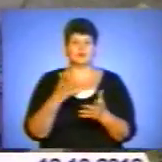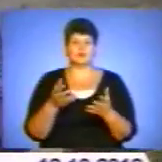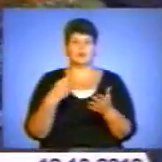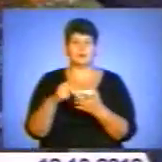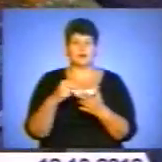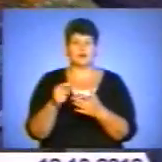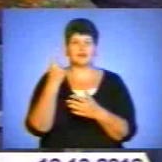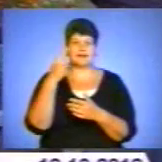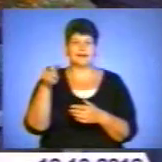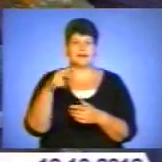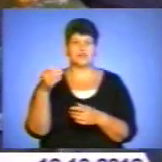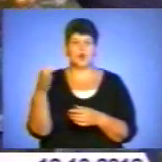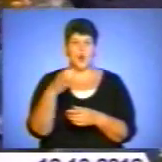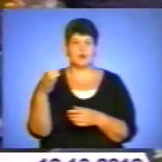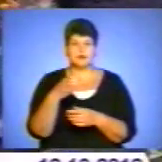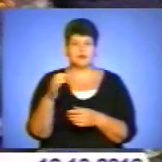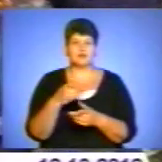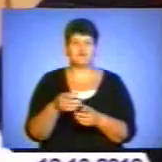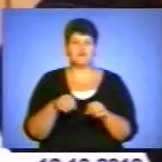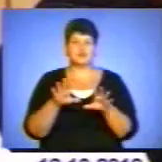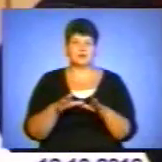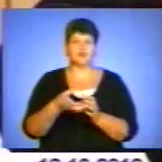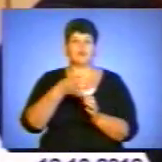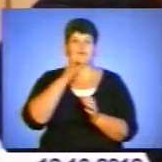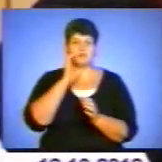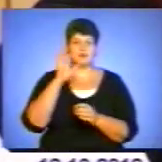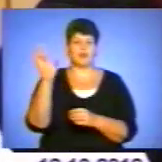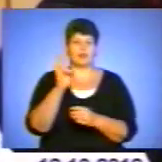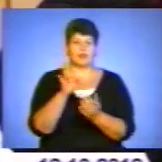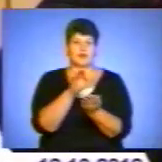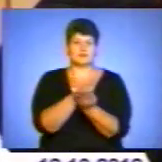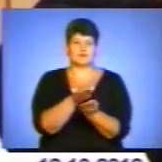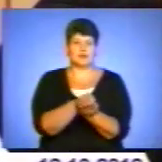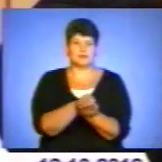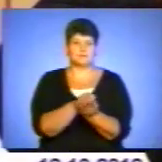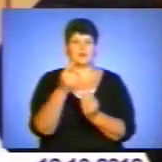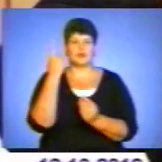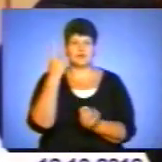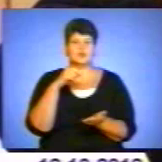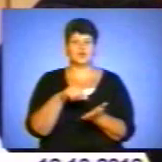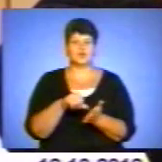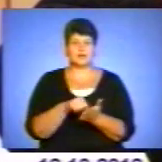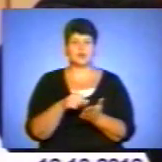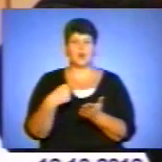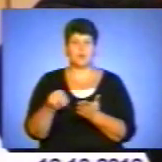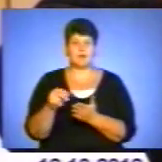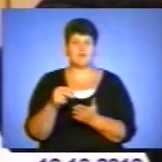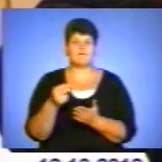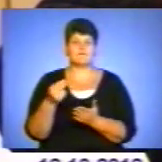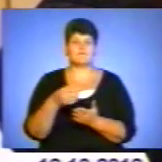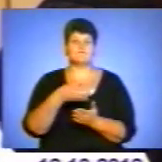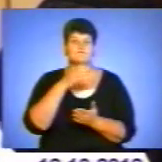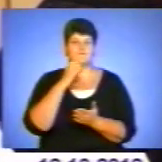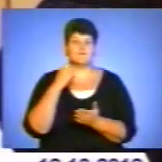оковитої і вирішили розпити її на цвинтарі. Один із учасників цього купив випивку в